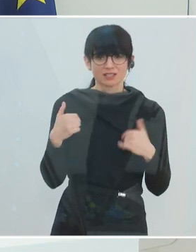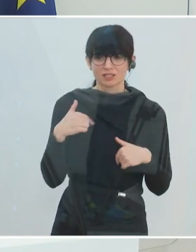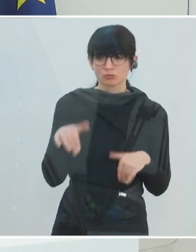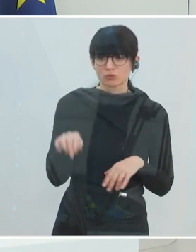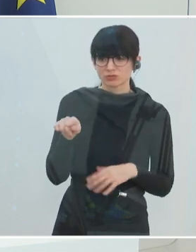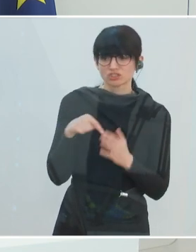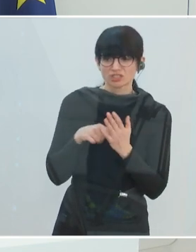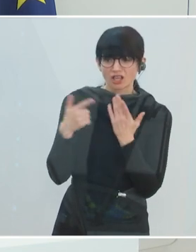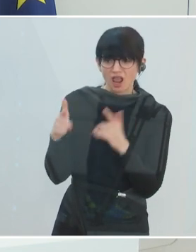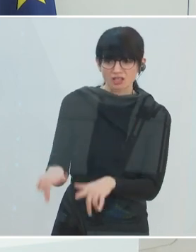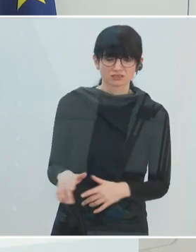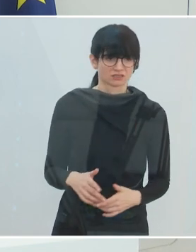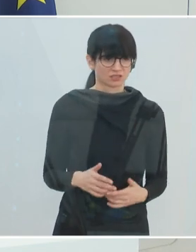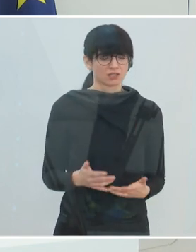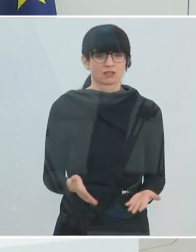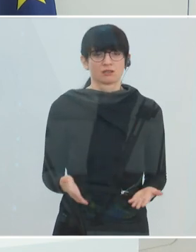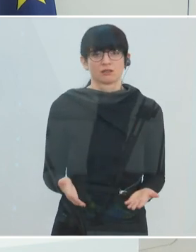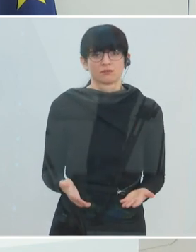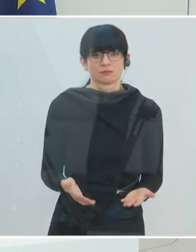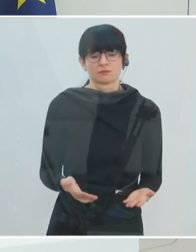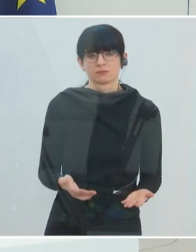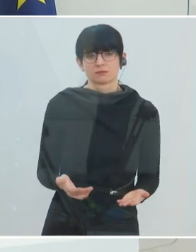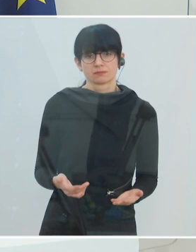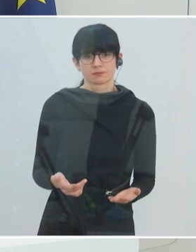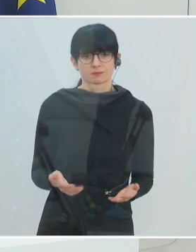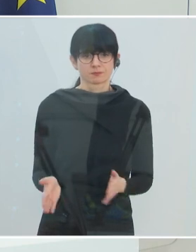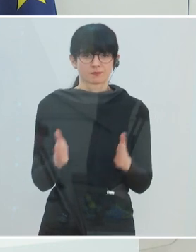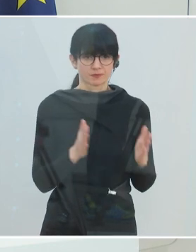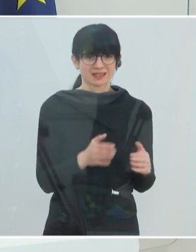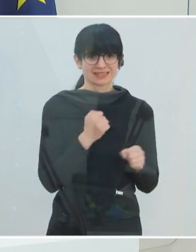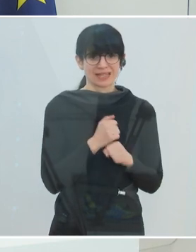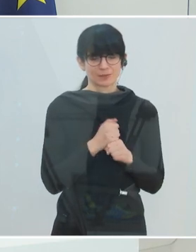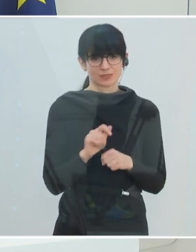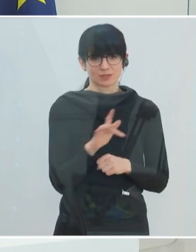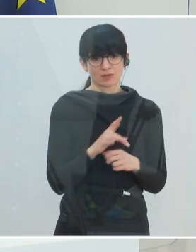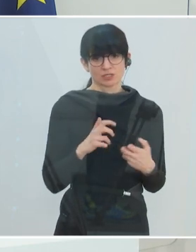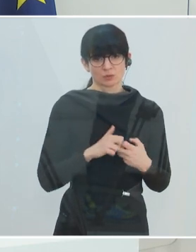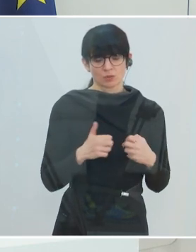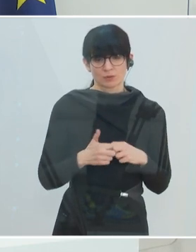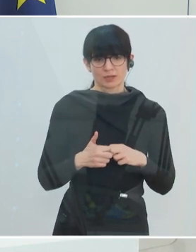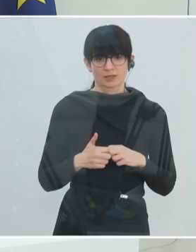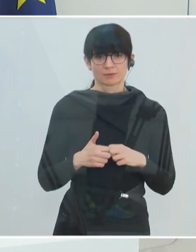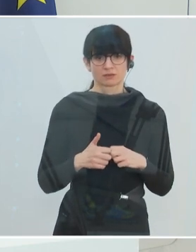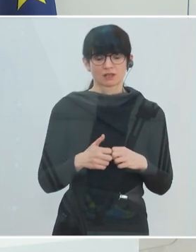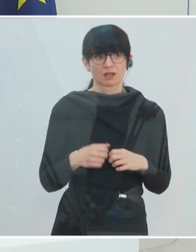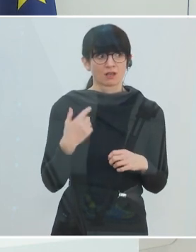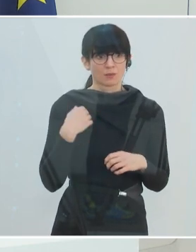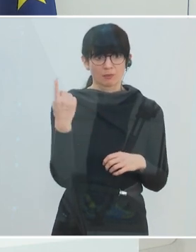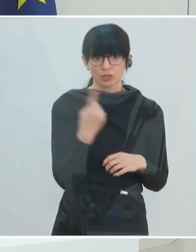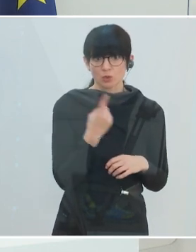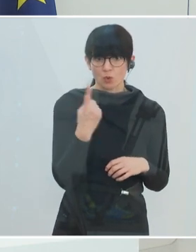Ein weiterer großer Bereich ist die Arbeitsplatzproblematik. Zum einen die Bedrohung des